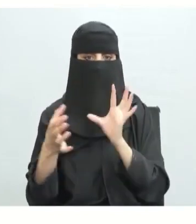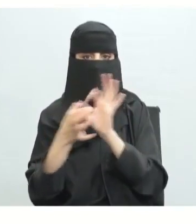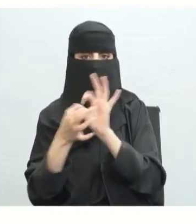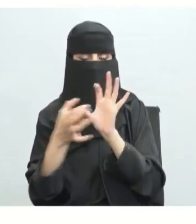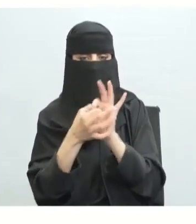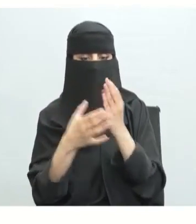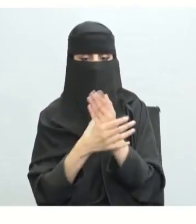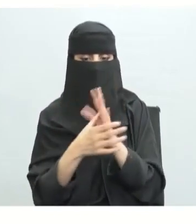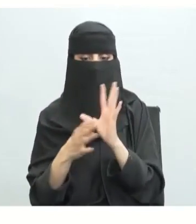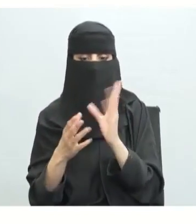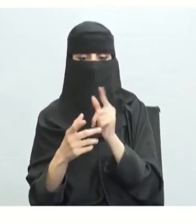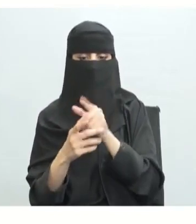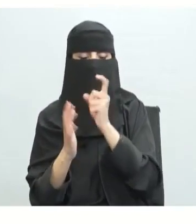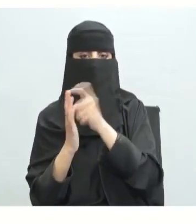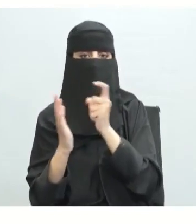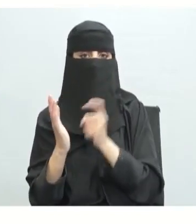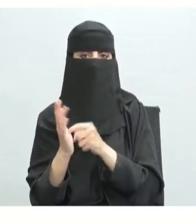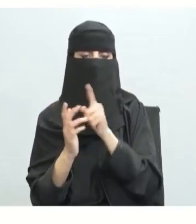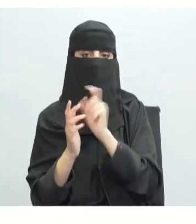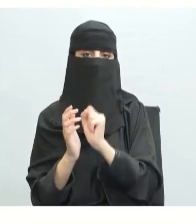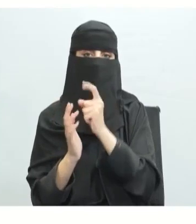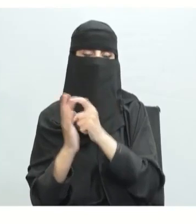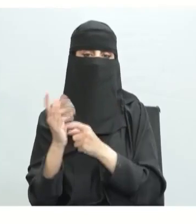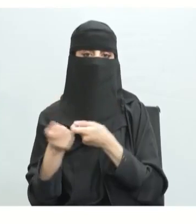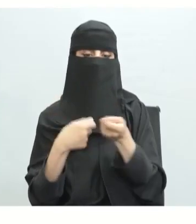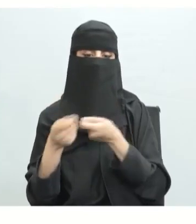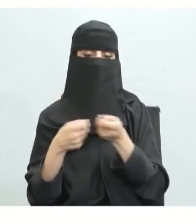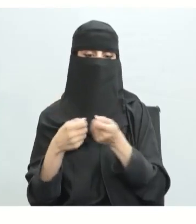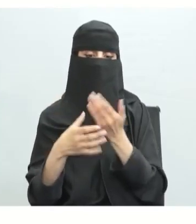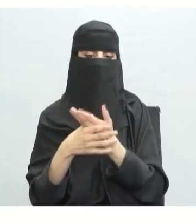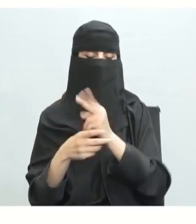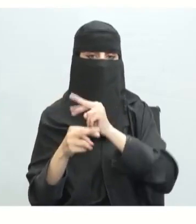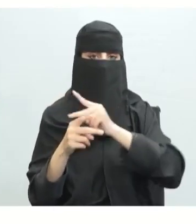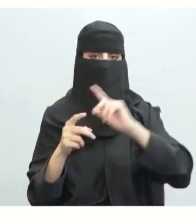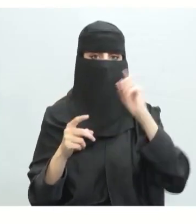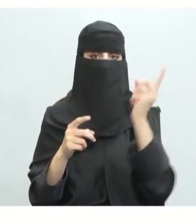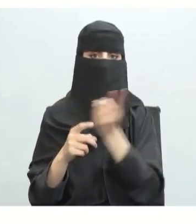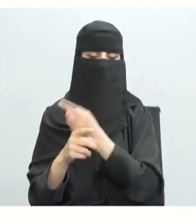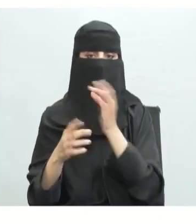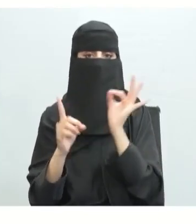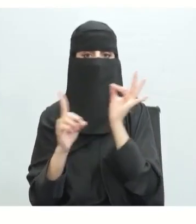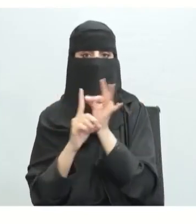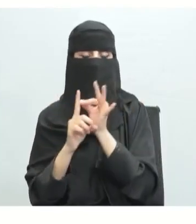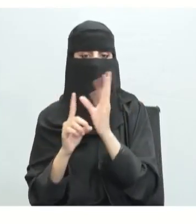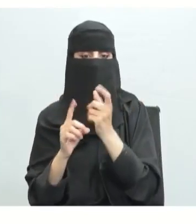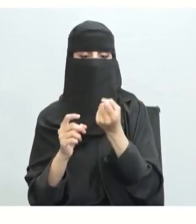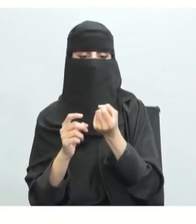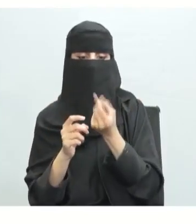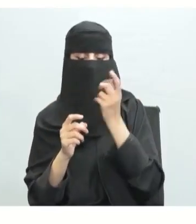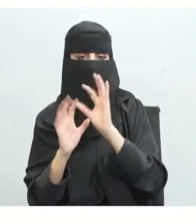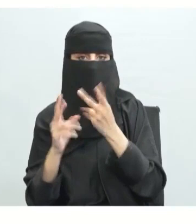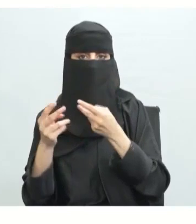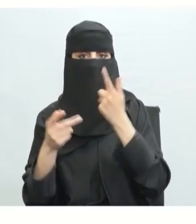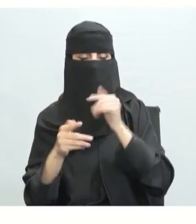التي لا تعد كونها إطارا قانونيا لنظام تجارة عالمي متعدد الأطراف يحدث إلى خلق منافسة